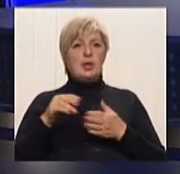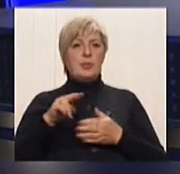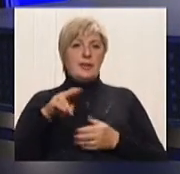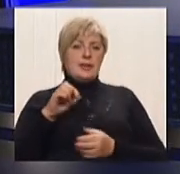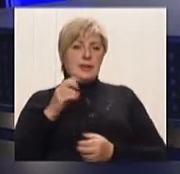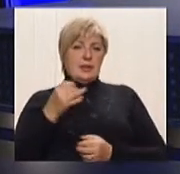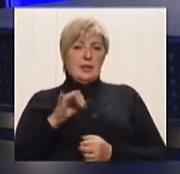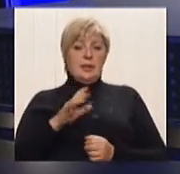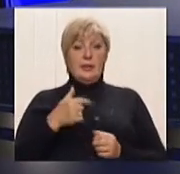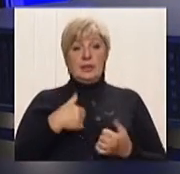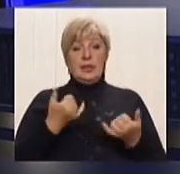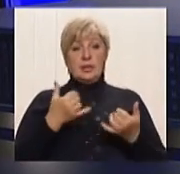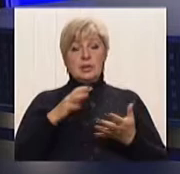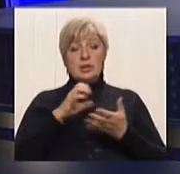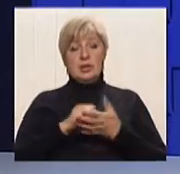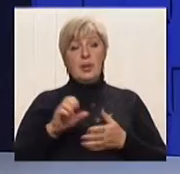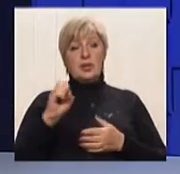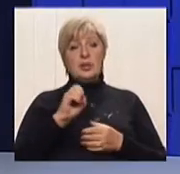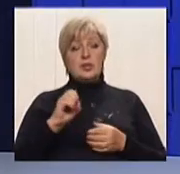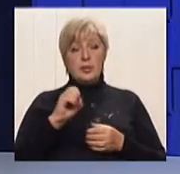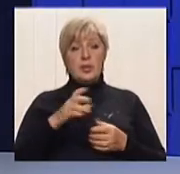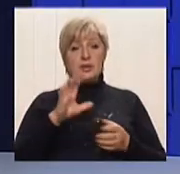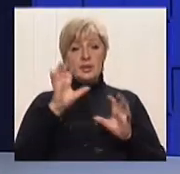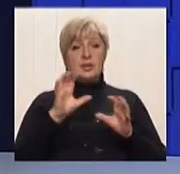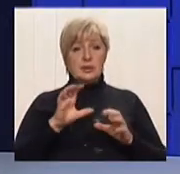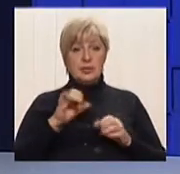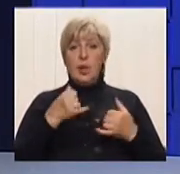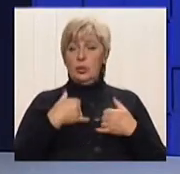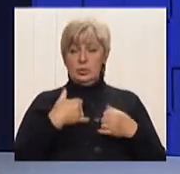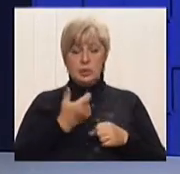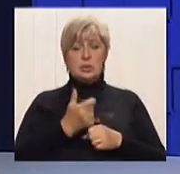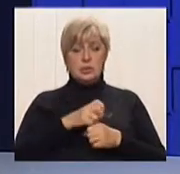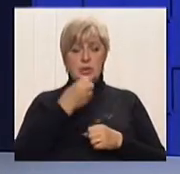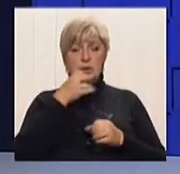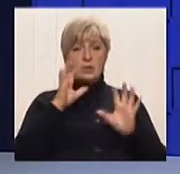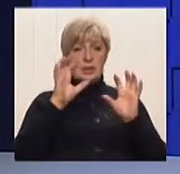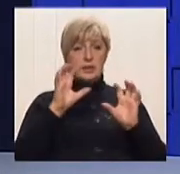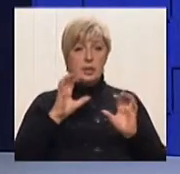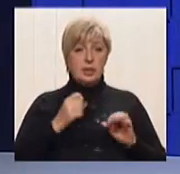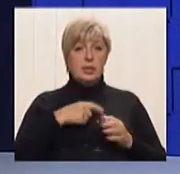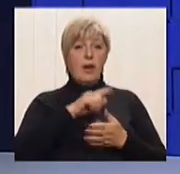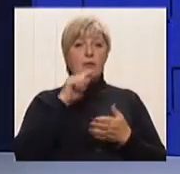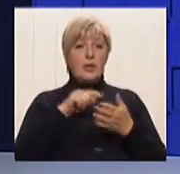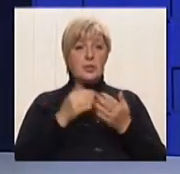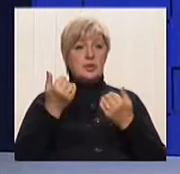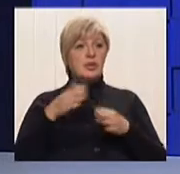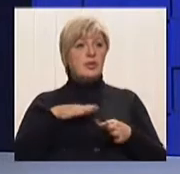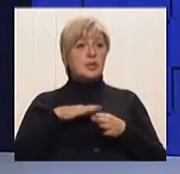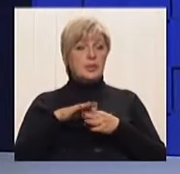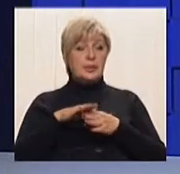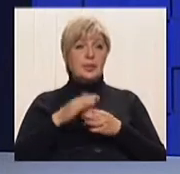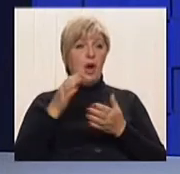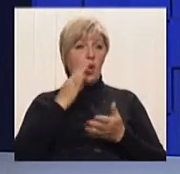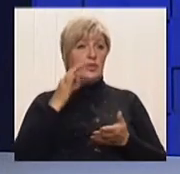займаюся з европейським законодательством по захисті прав потребителів. Назвичайний дуже хороший. Вопрос в його реалізації і в